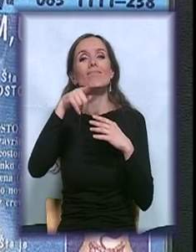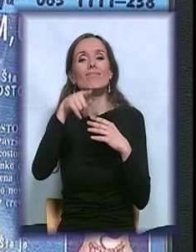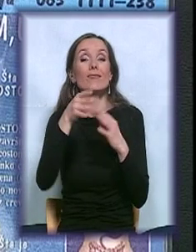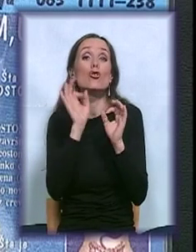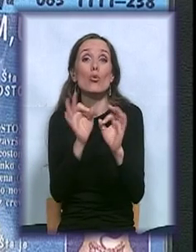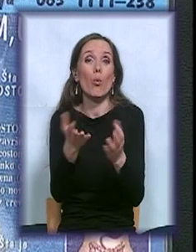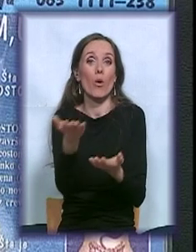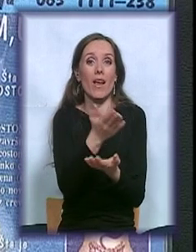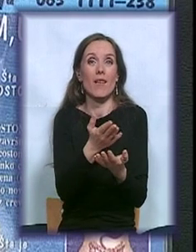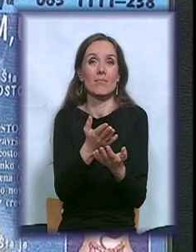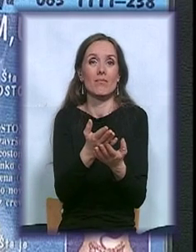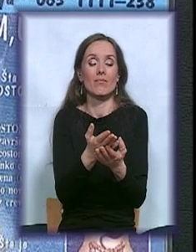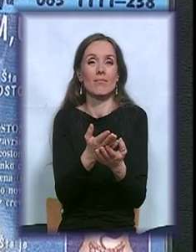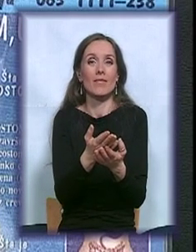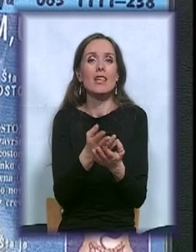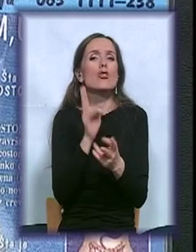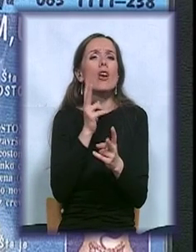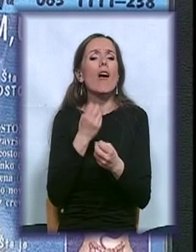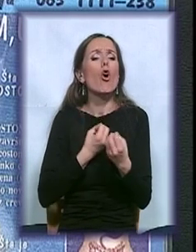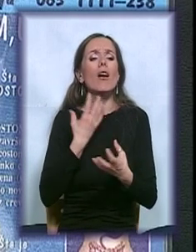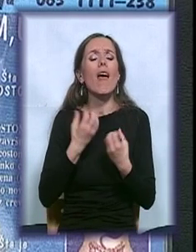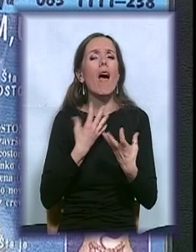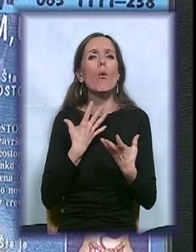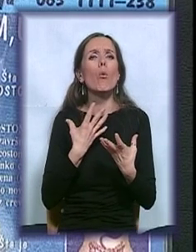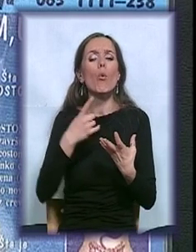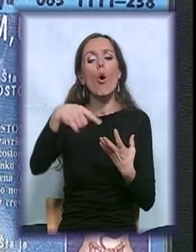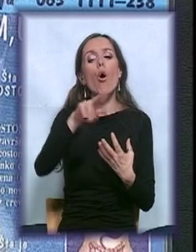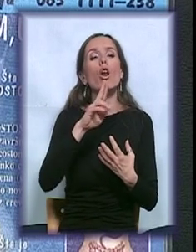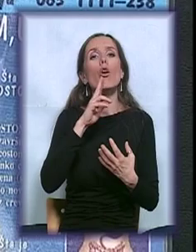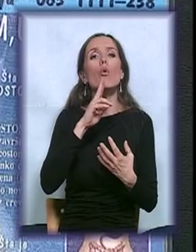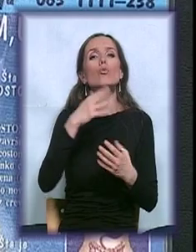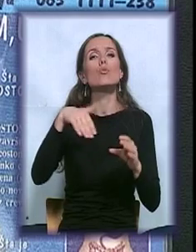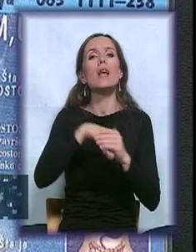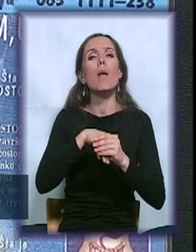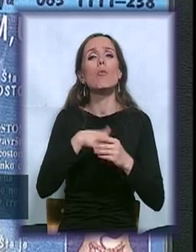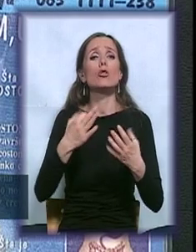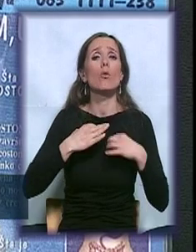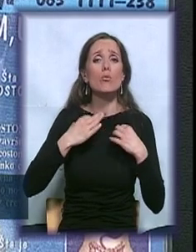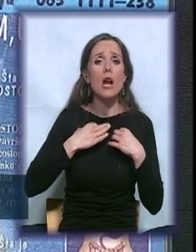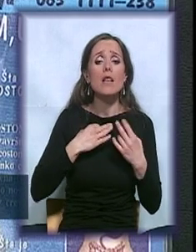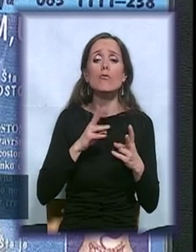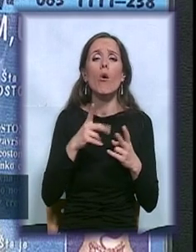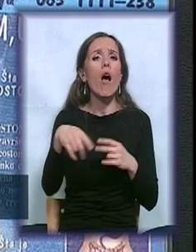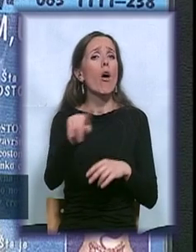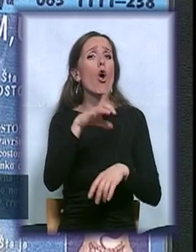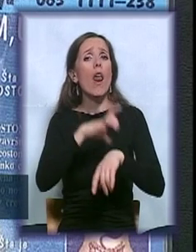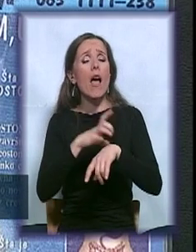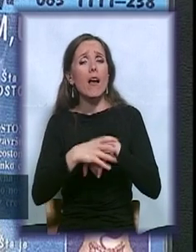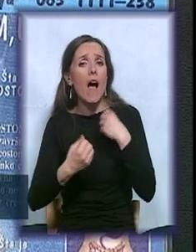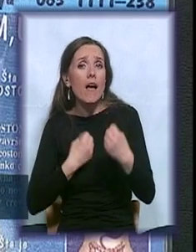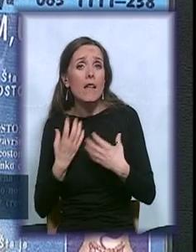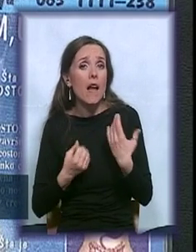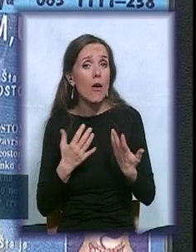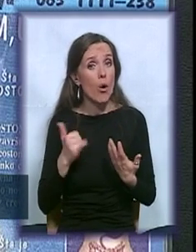zaposleni u zdravstvu? Kako se to dešava kod lekara? Kako sve to ide dalje? Da li